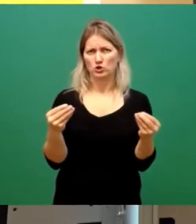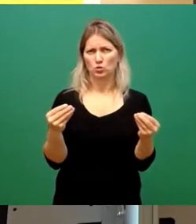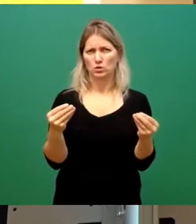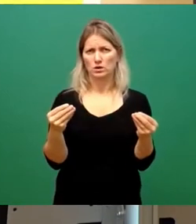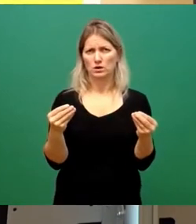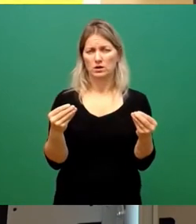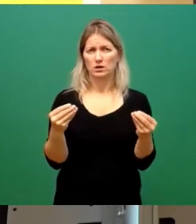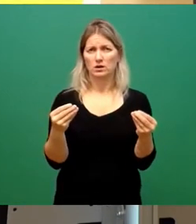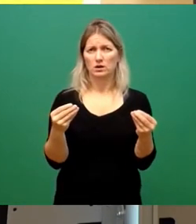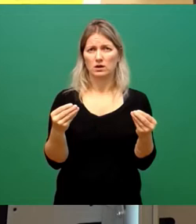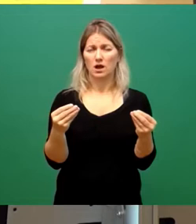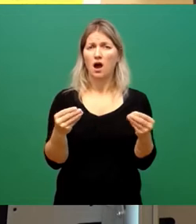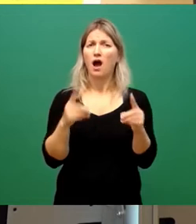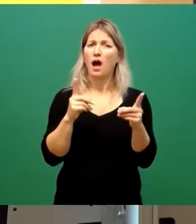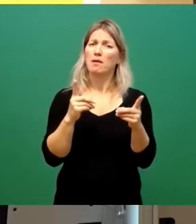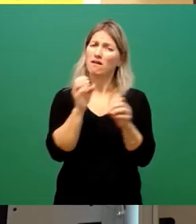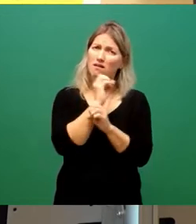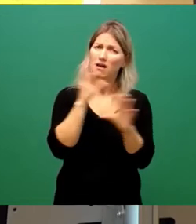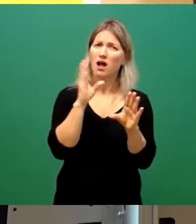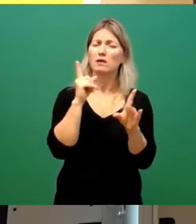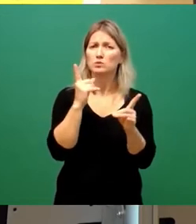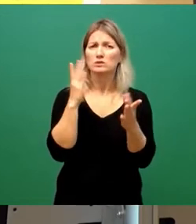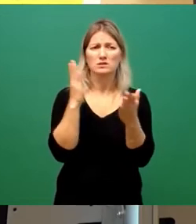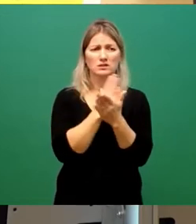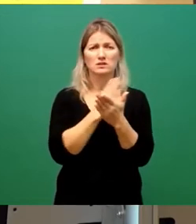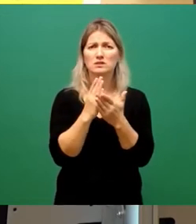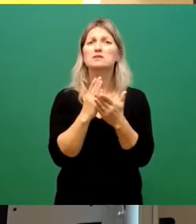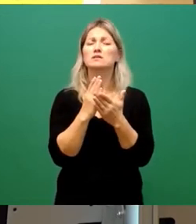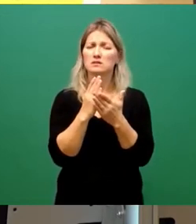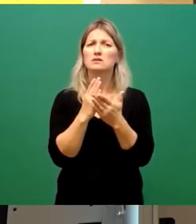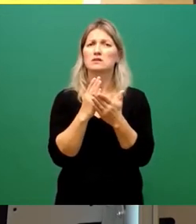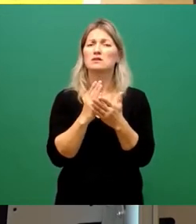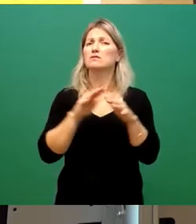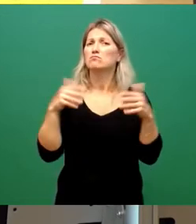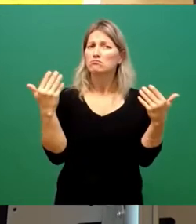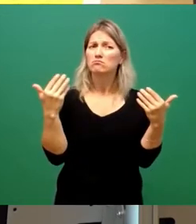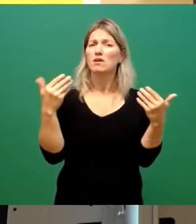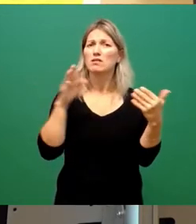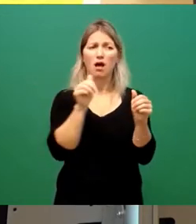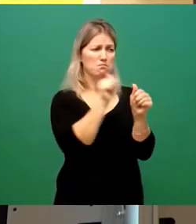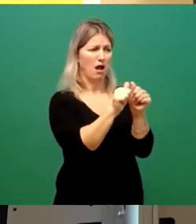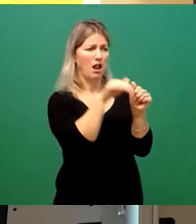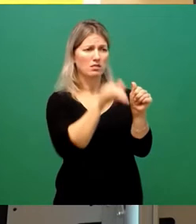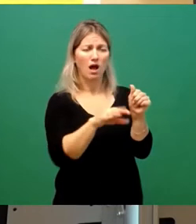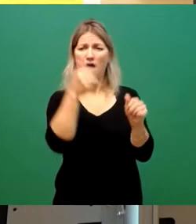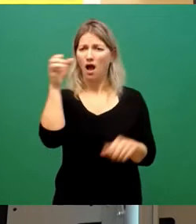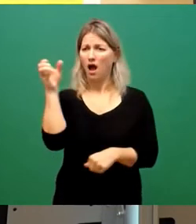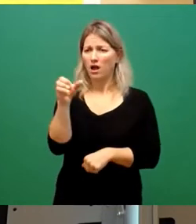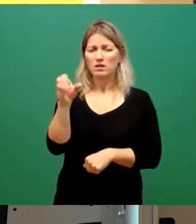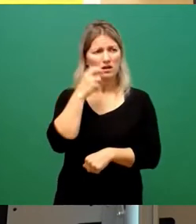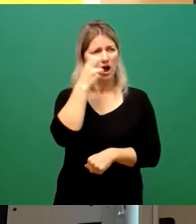dass ganz klar die Ansage gemacht worden ist, es soll eine weitere